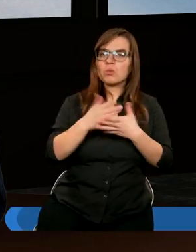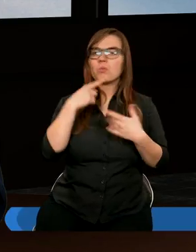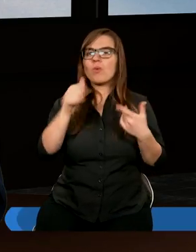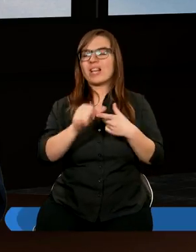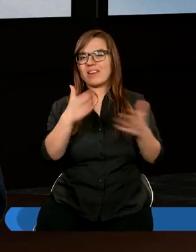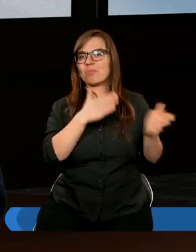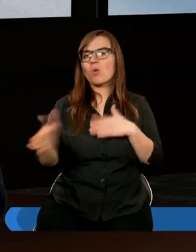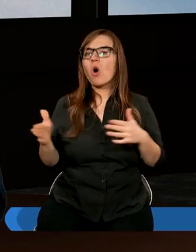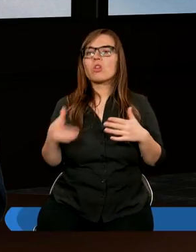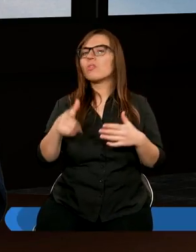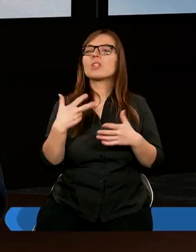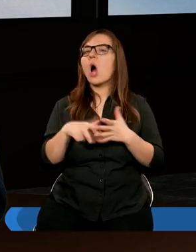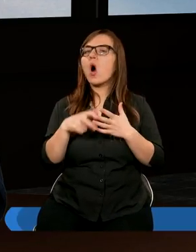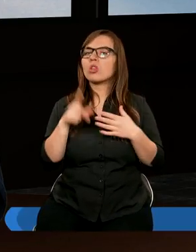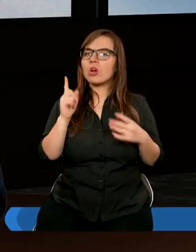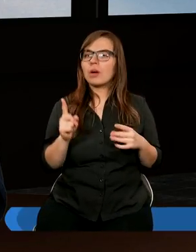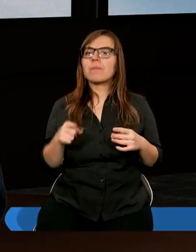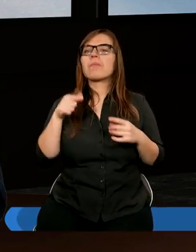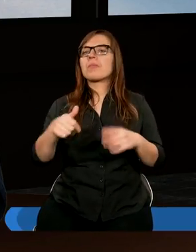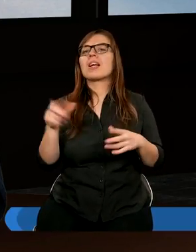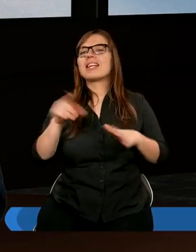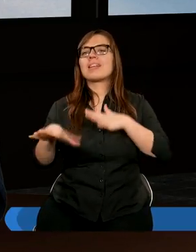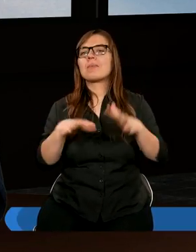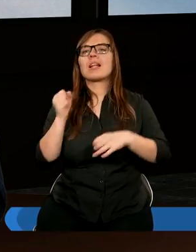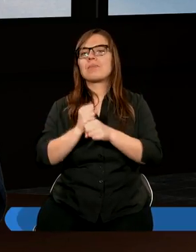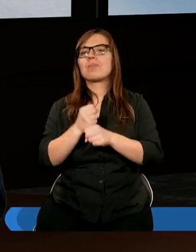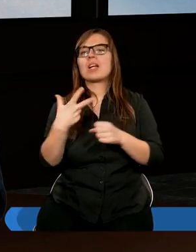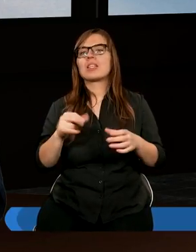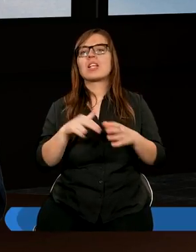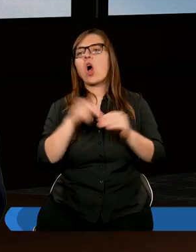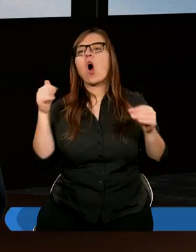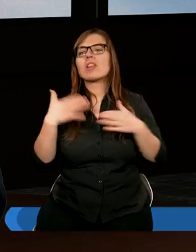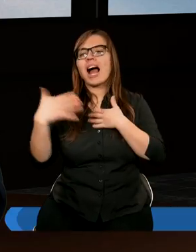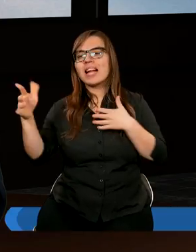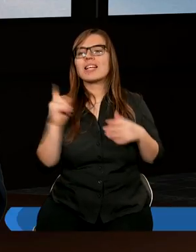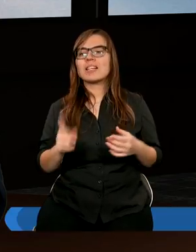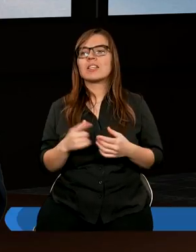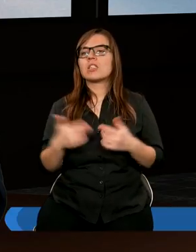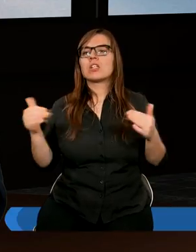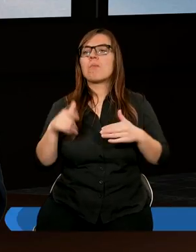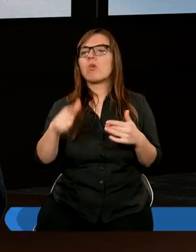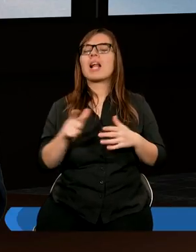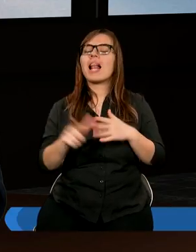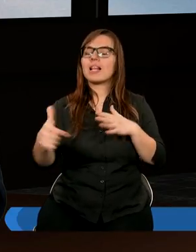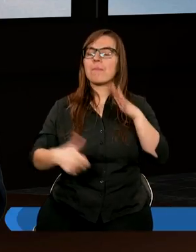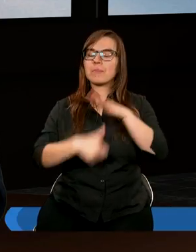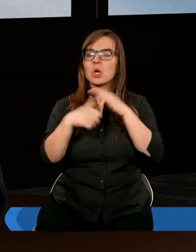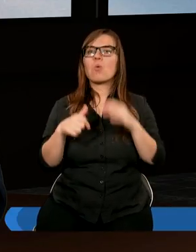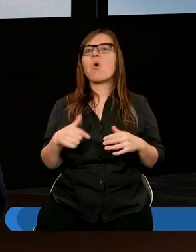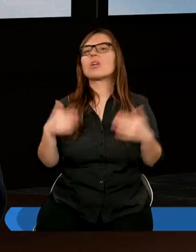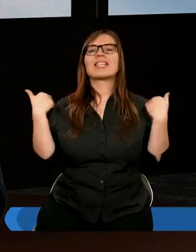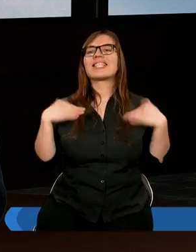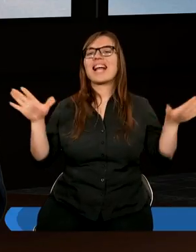jesteśmy gotowi na przyjście, bo żeśmy się z miejsca pracy nie oddalili. Ale ten przełożony,